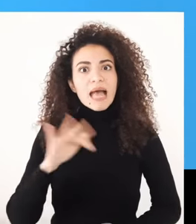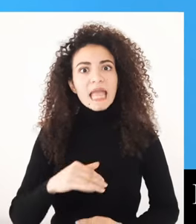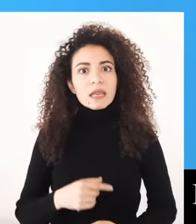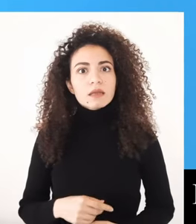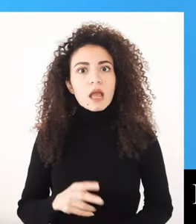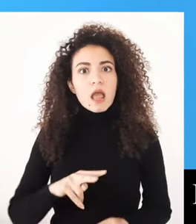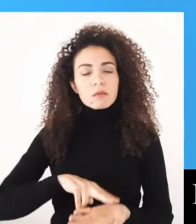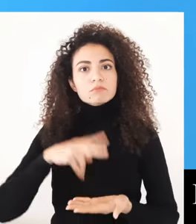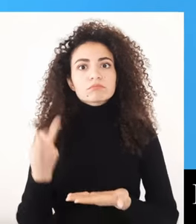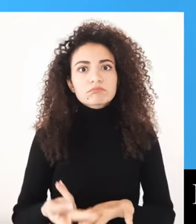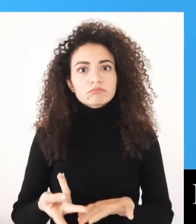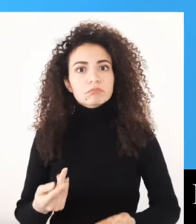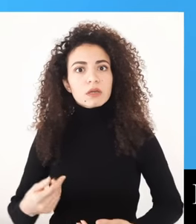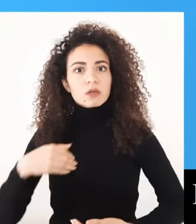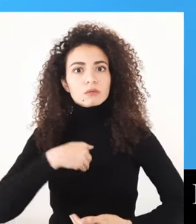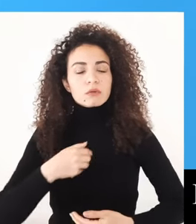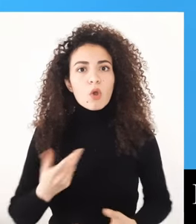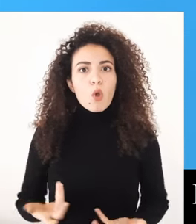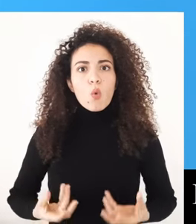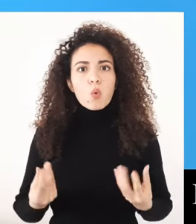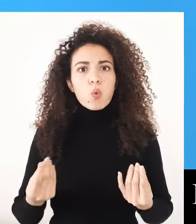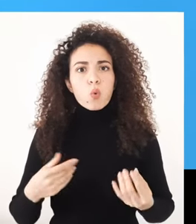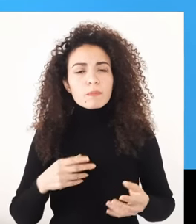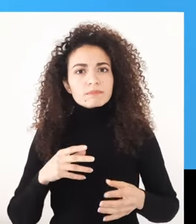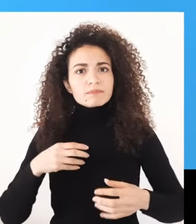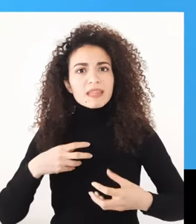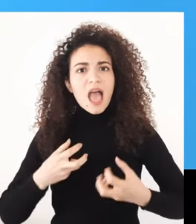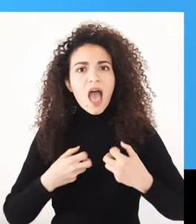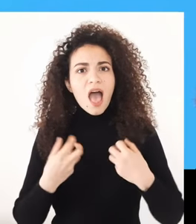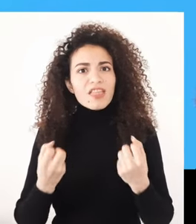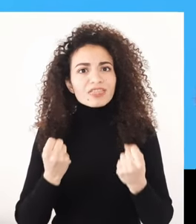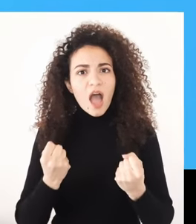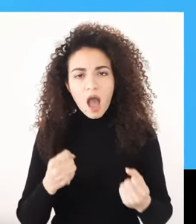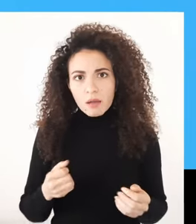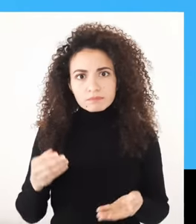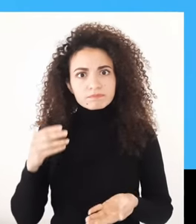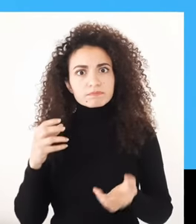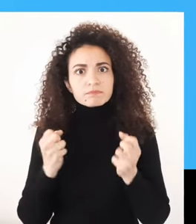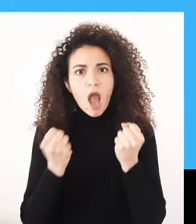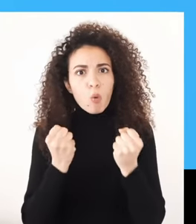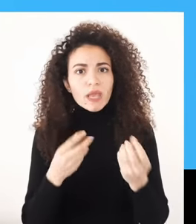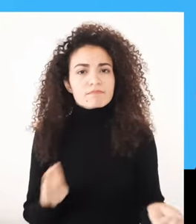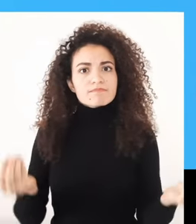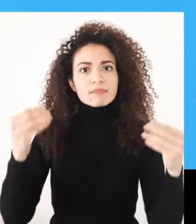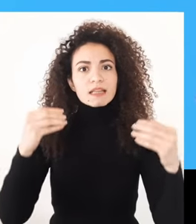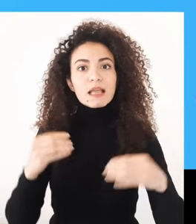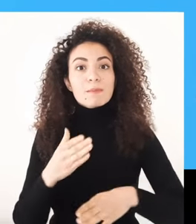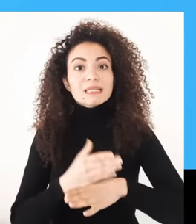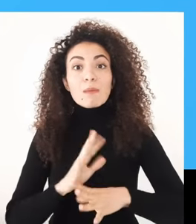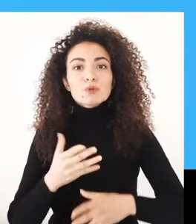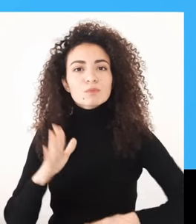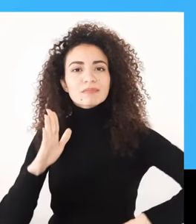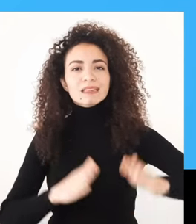الثانية فكأنه عاش نوع من التنسيق الداخلي بسبب المحفظ أي آلة الجنبي اللي خلقت